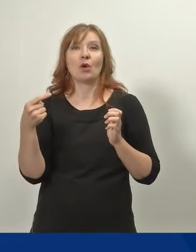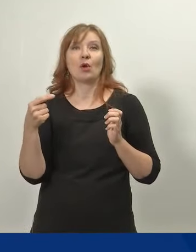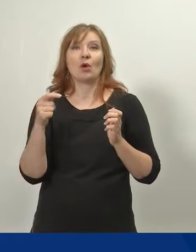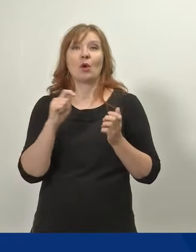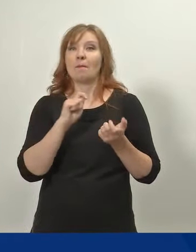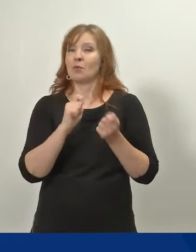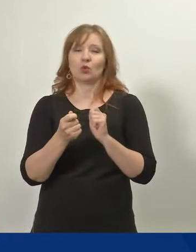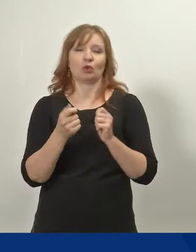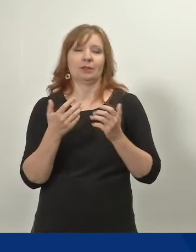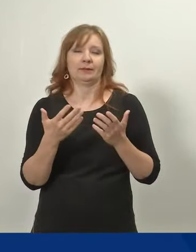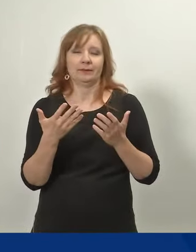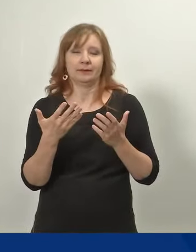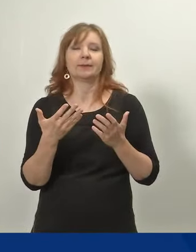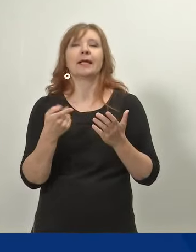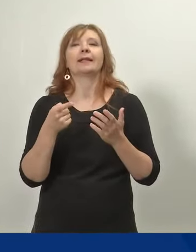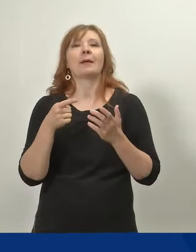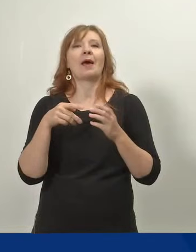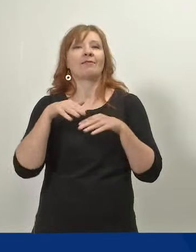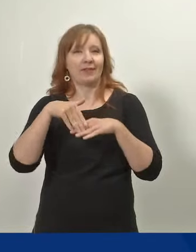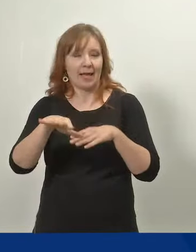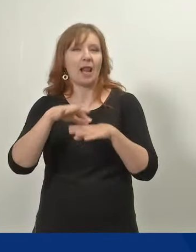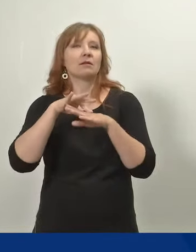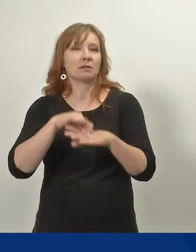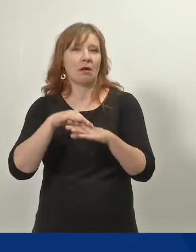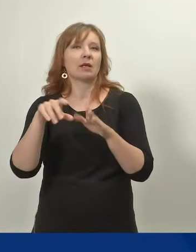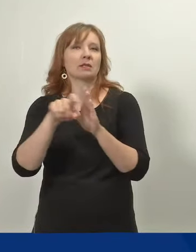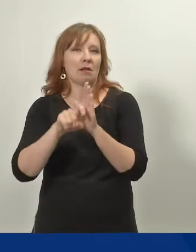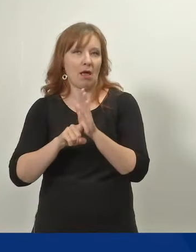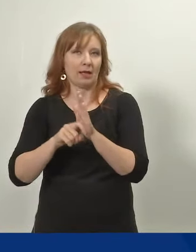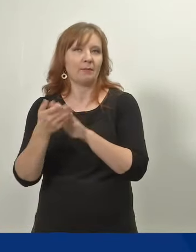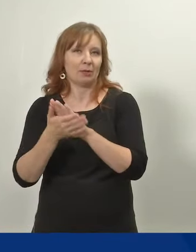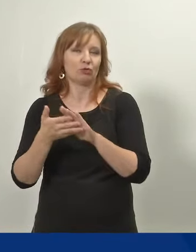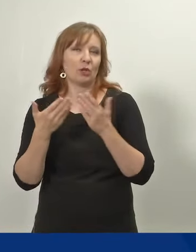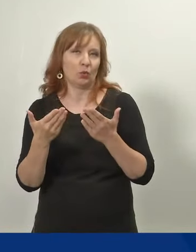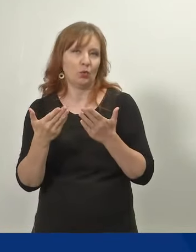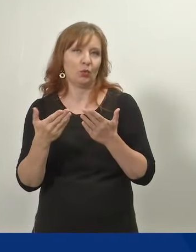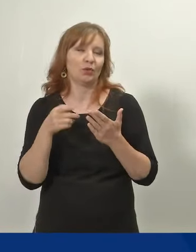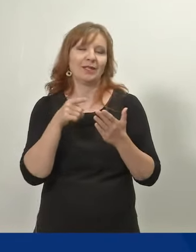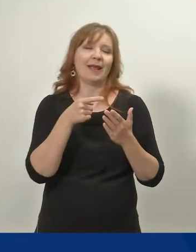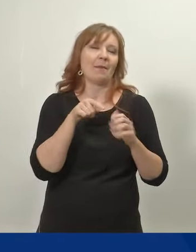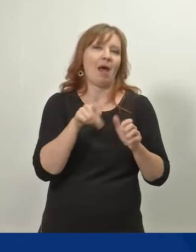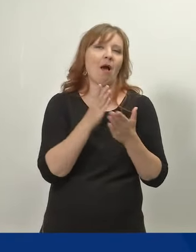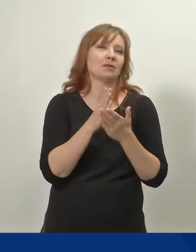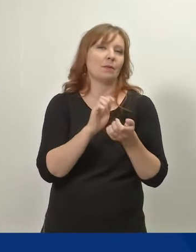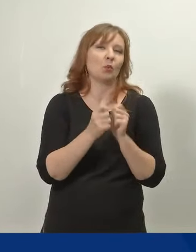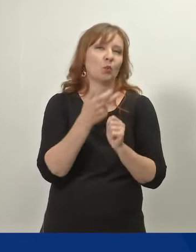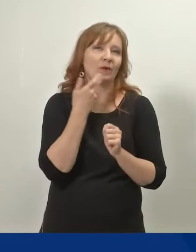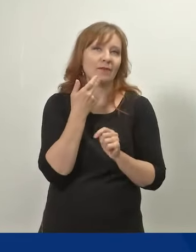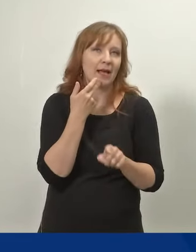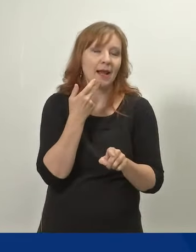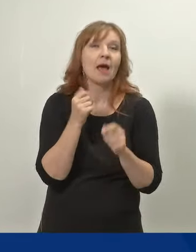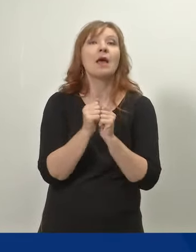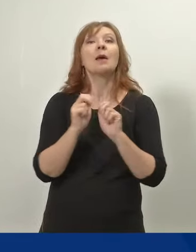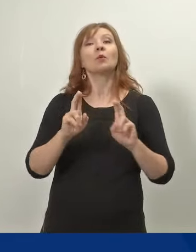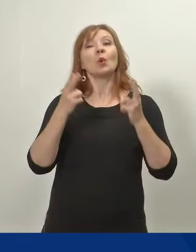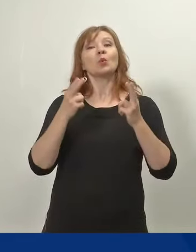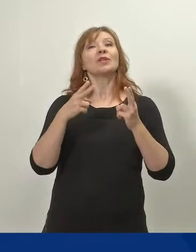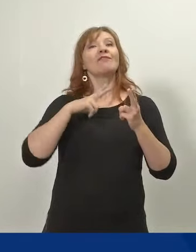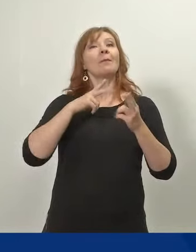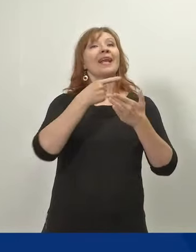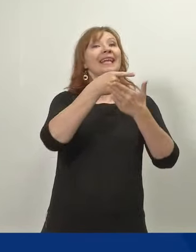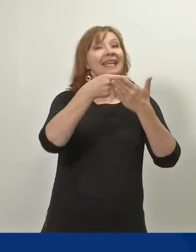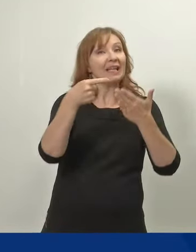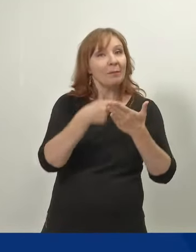vielä määräytyisivät sairausvakuutuslain ja päiväraha-oikeuden perusteella, kuten nykyisinkin, mutta nämä uusien vapaiden nimet